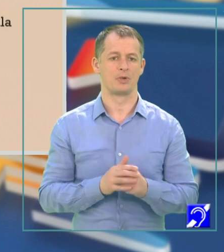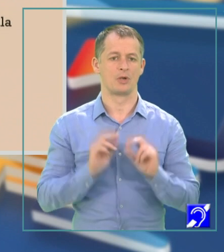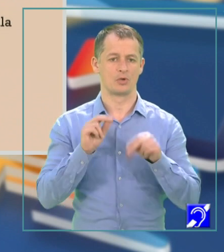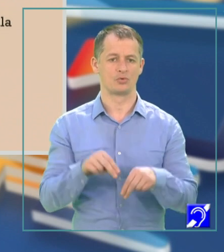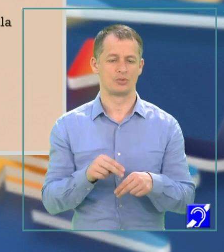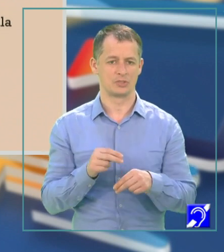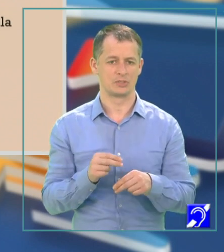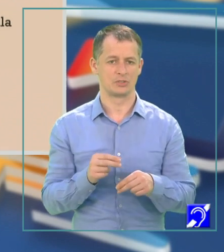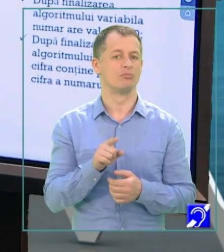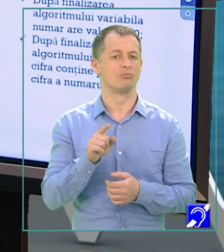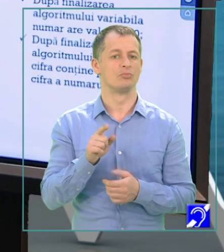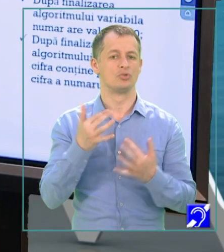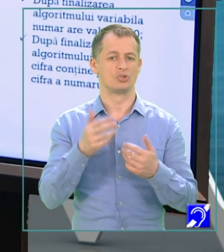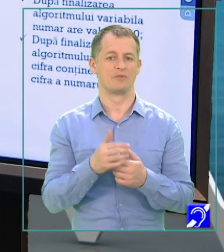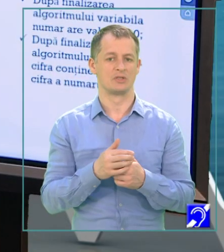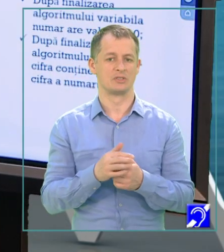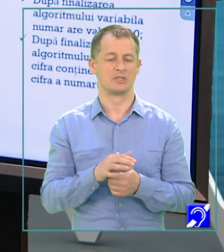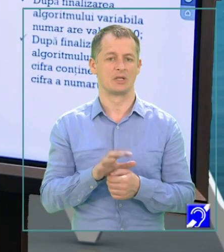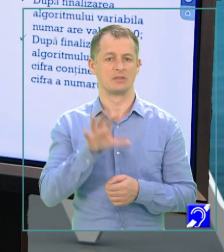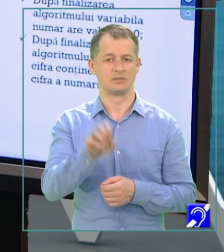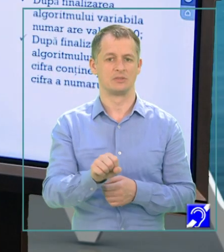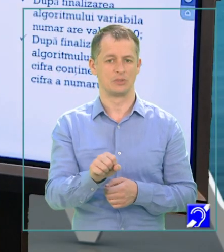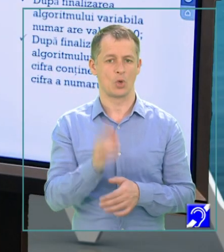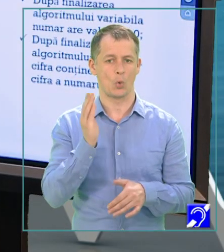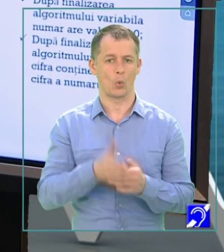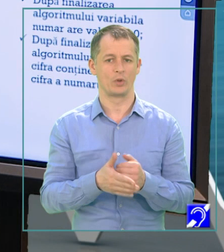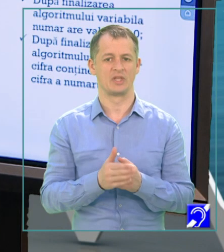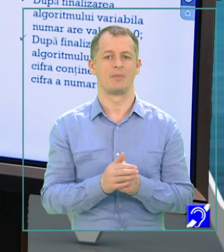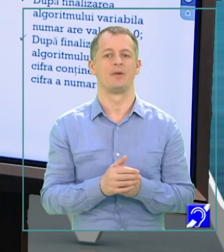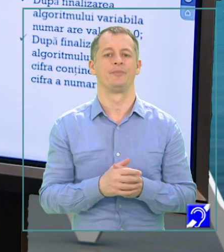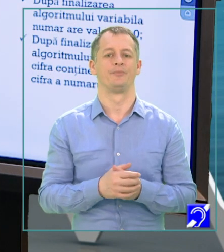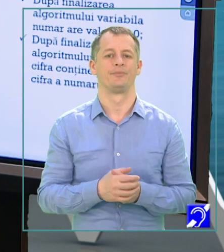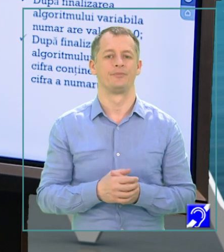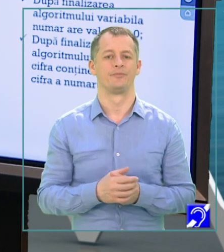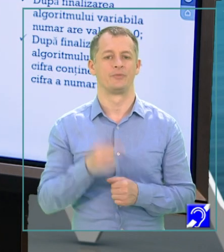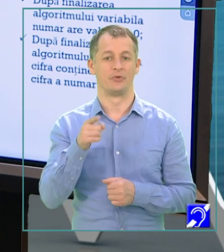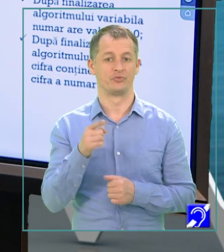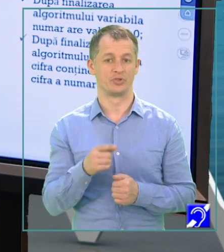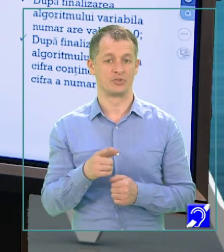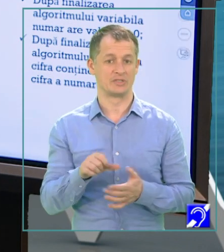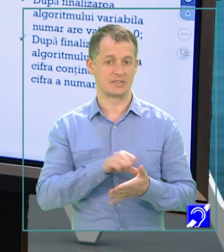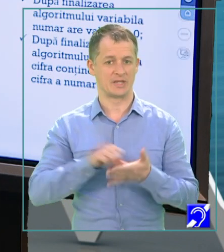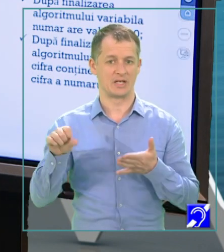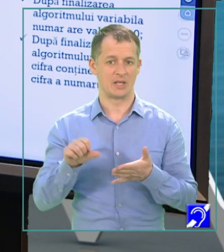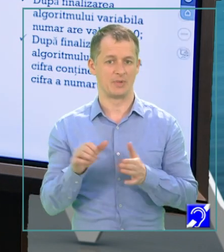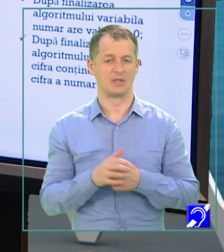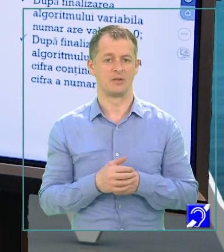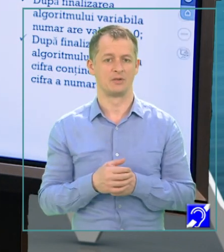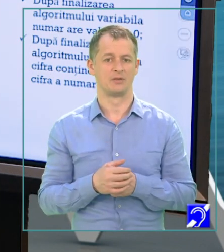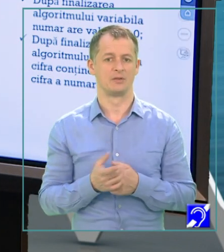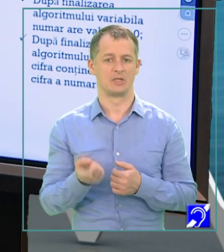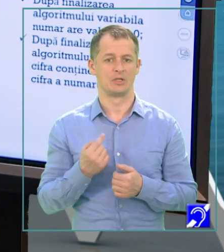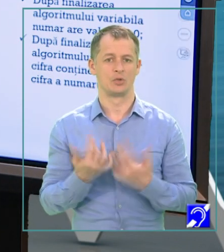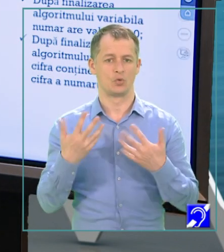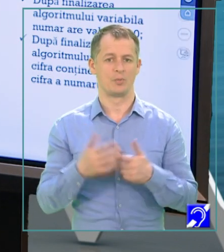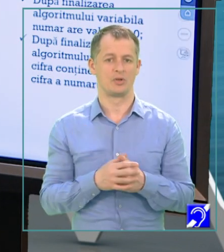repetitivă, reținem ultima cifră, vedeți, ultima cifră, aceasta se elimină din număr